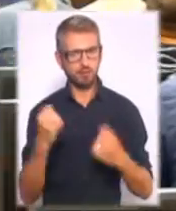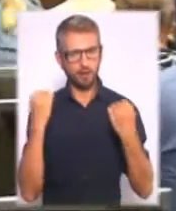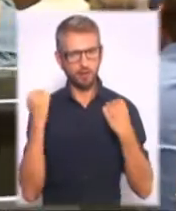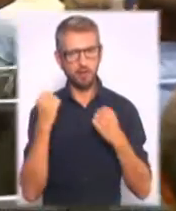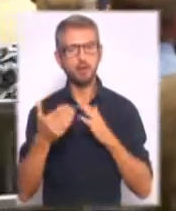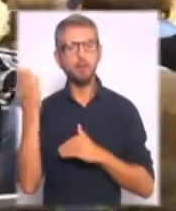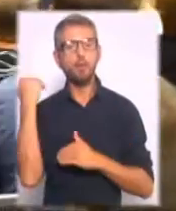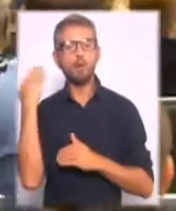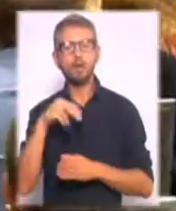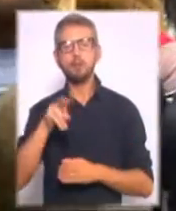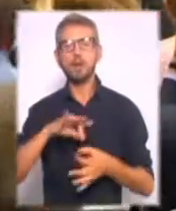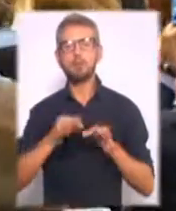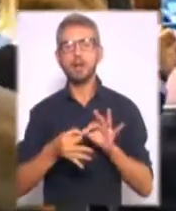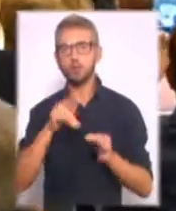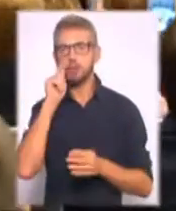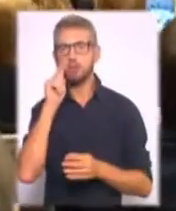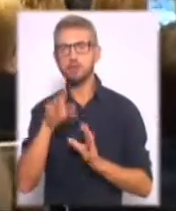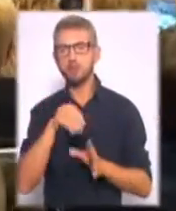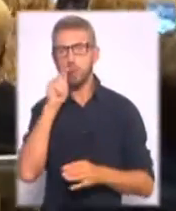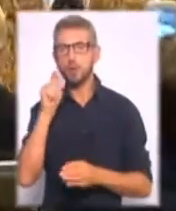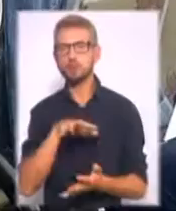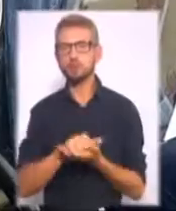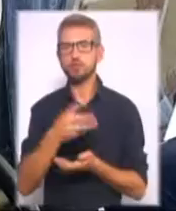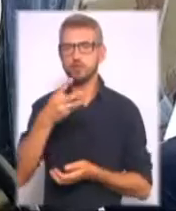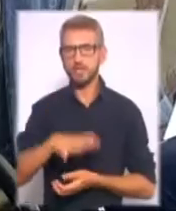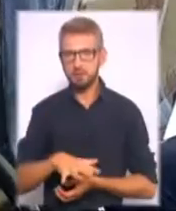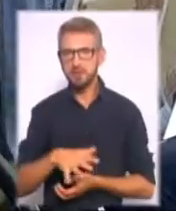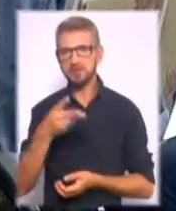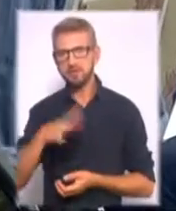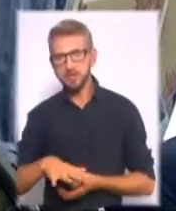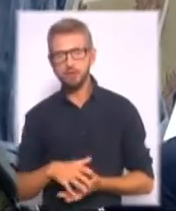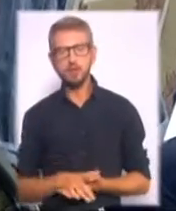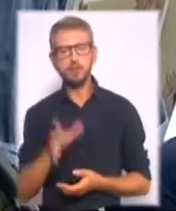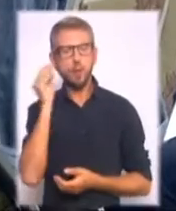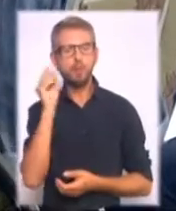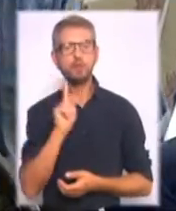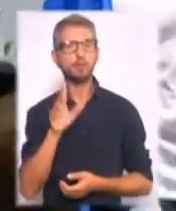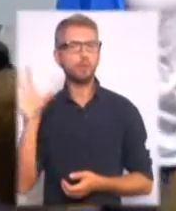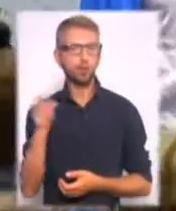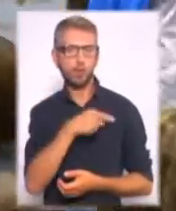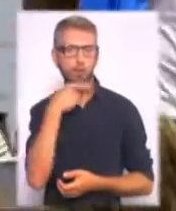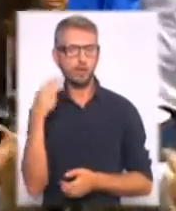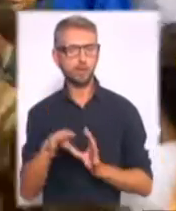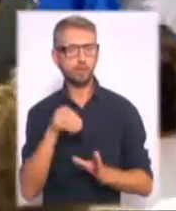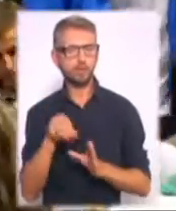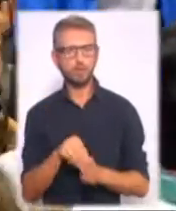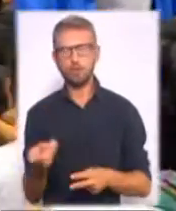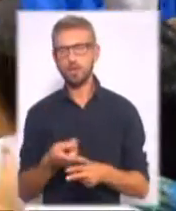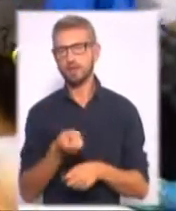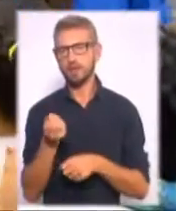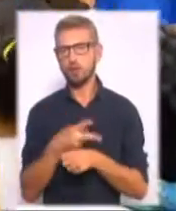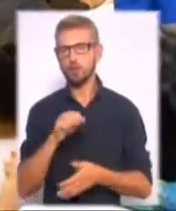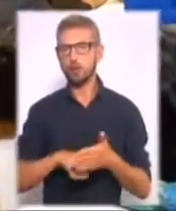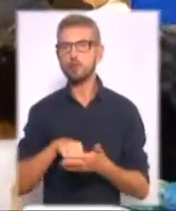паралімпіадах збірна України посідала четверта місце в медальному заліку. Враховуючи, що усю російську збірну дискваліфікована через